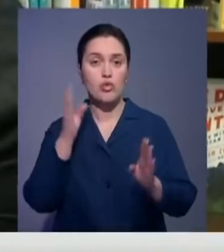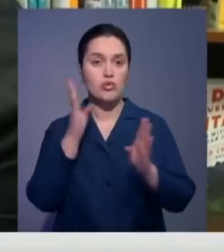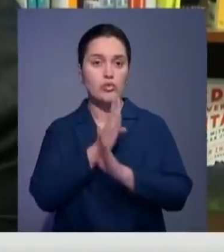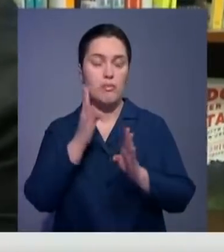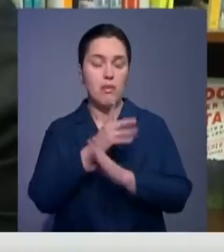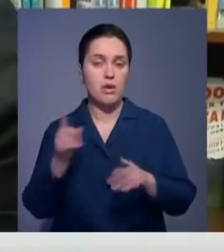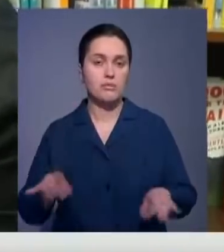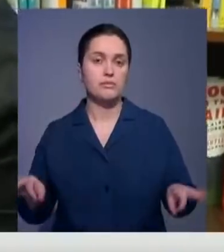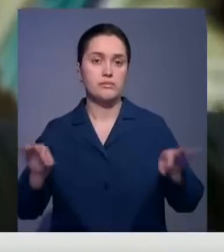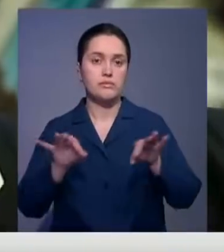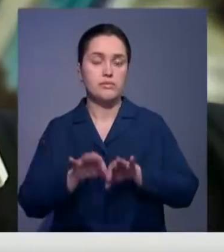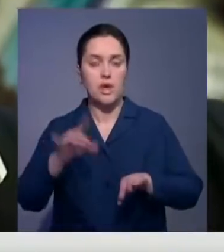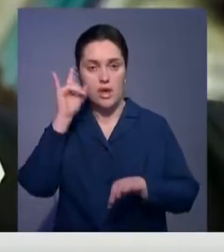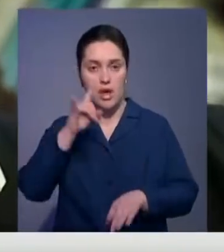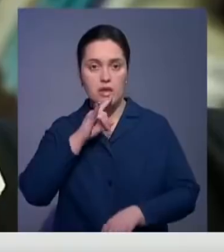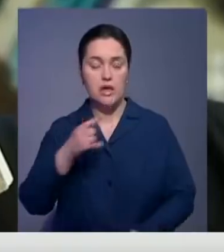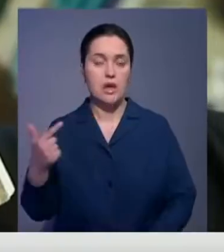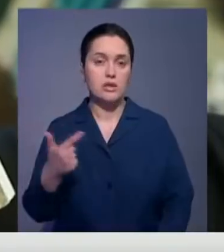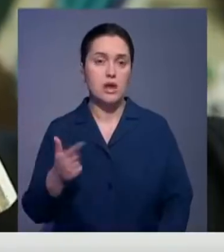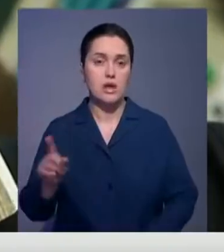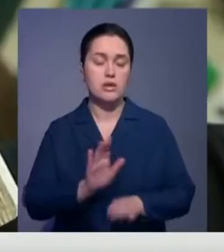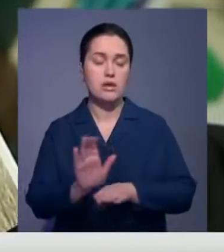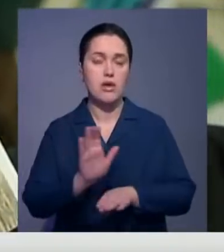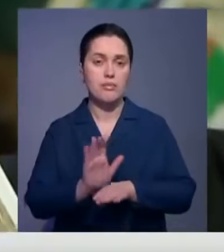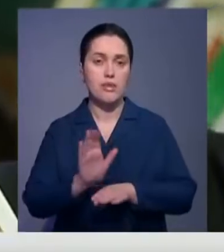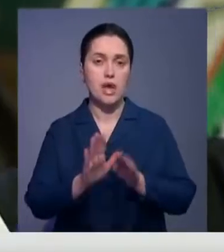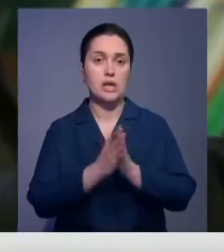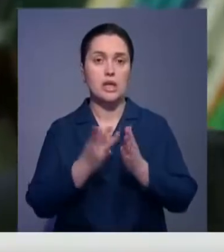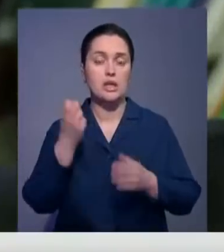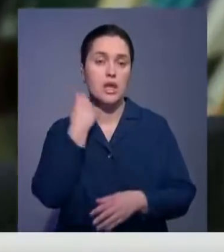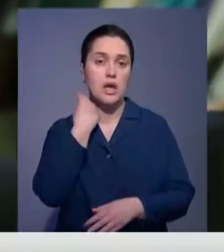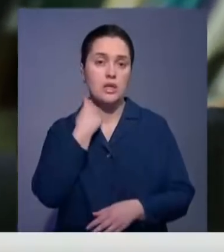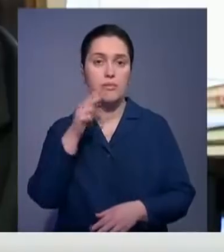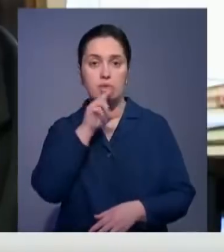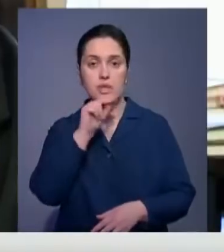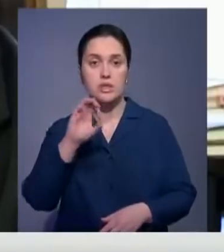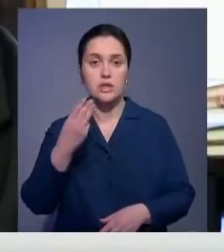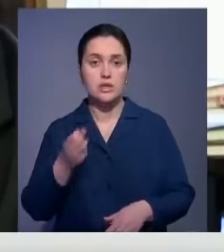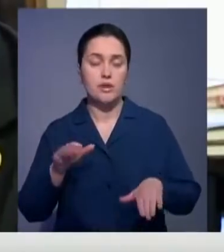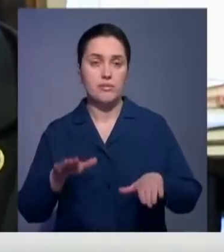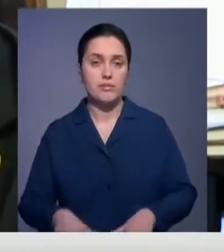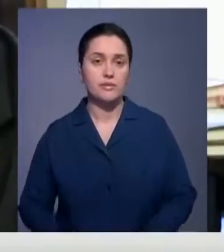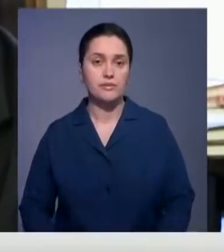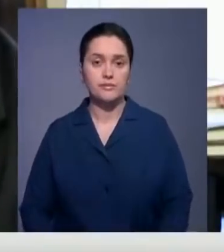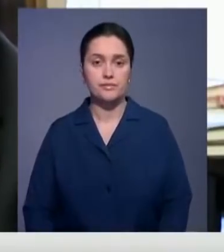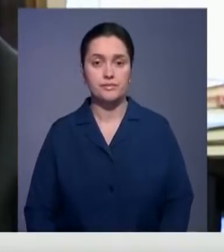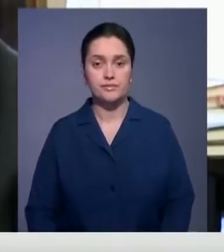свела его с казахстанцами. Илья начинает издавать книги наших писателей на английском языке в США. Это такие